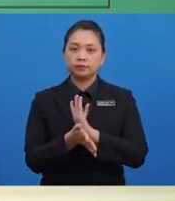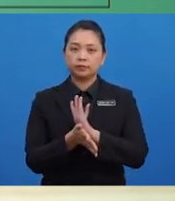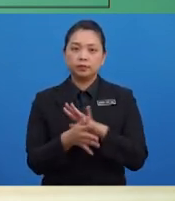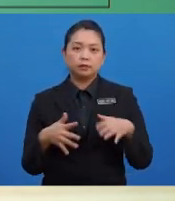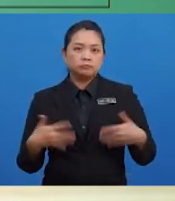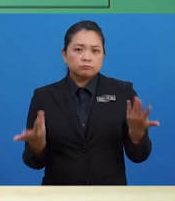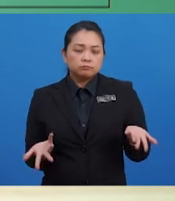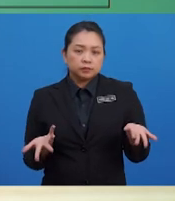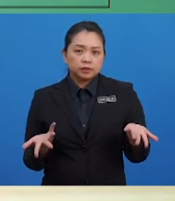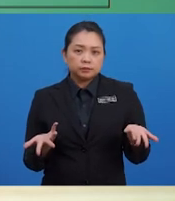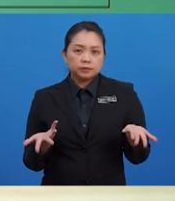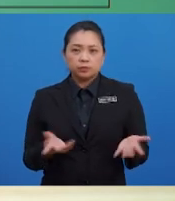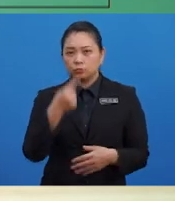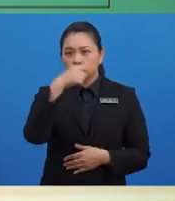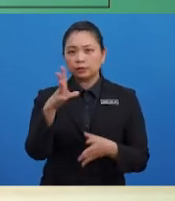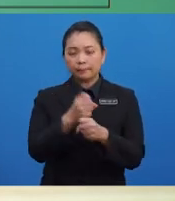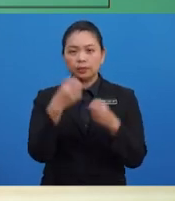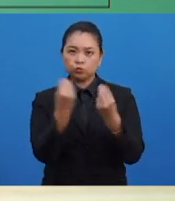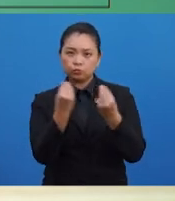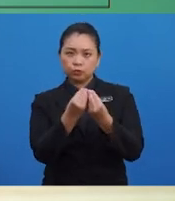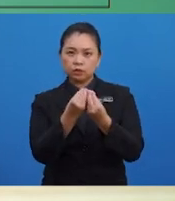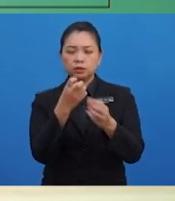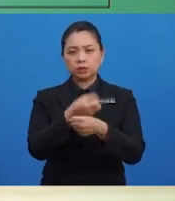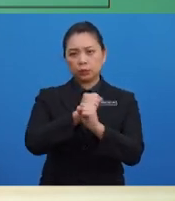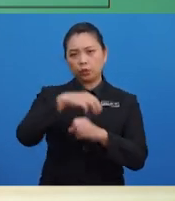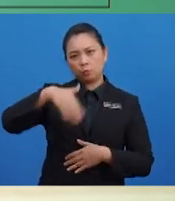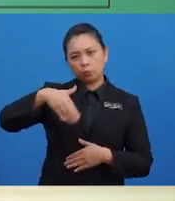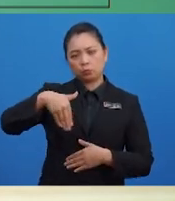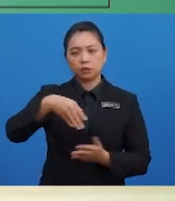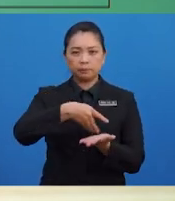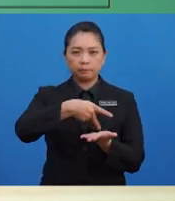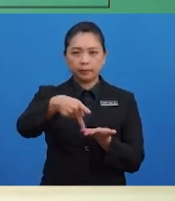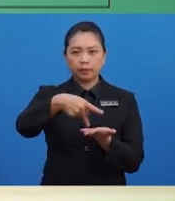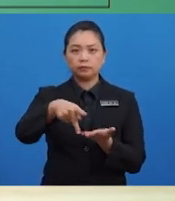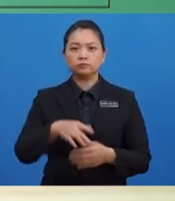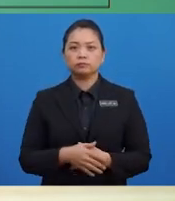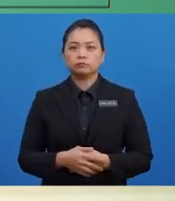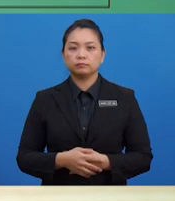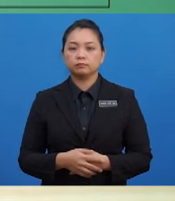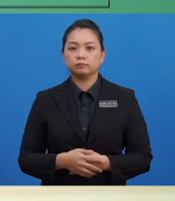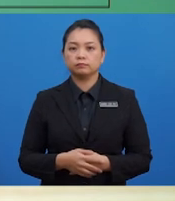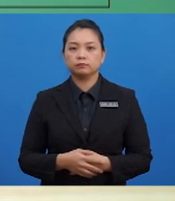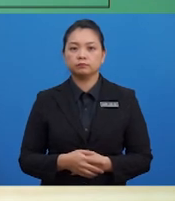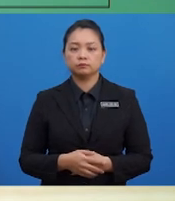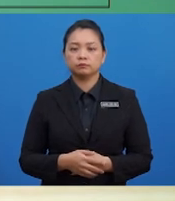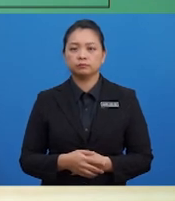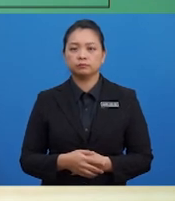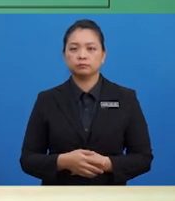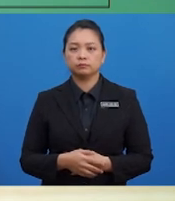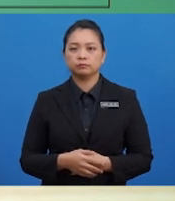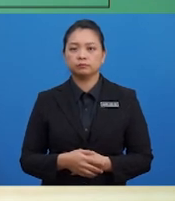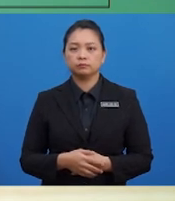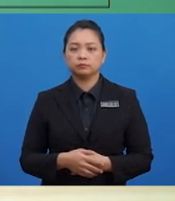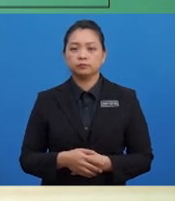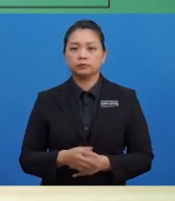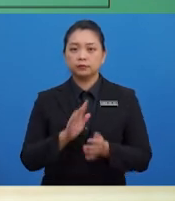bagaimana pula untuk mendapatkan jumlah sewa belum bayar? Caranya ialah, jumlah sewa tahunan